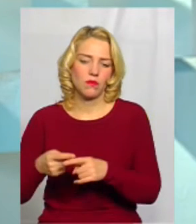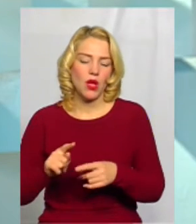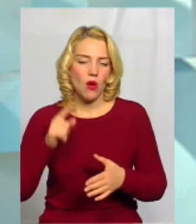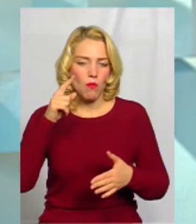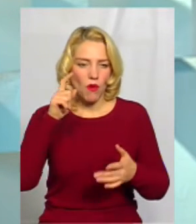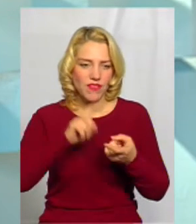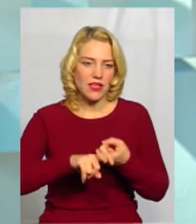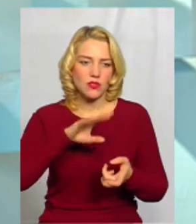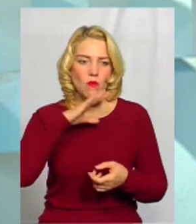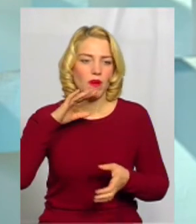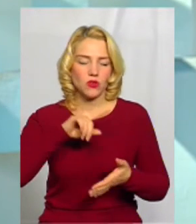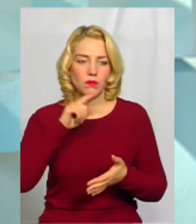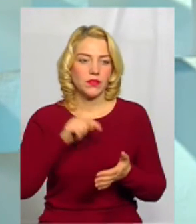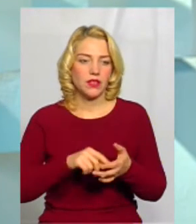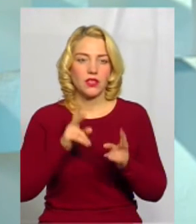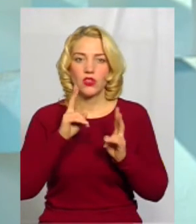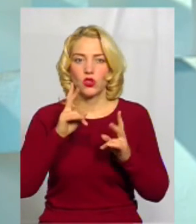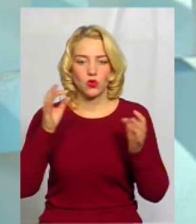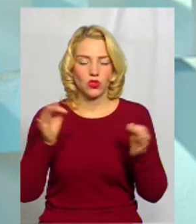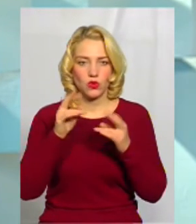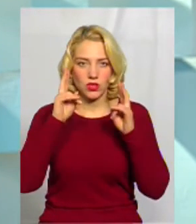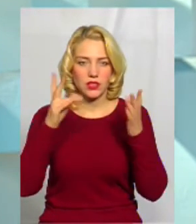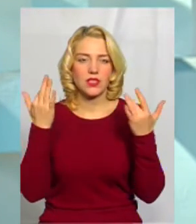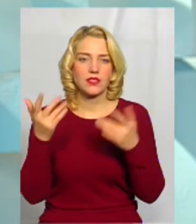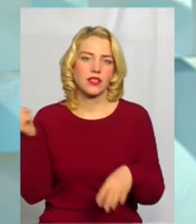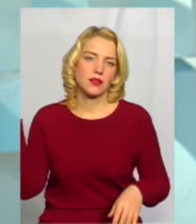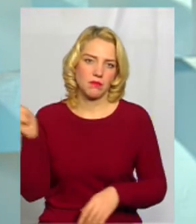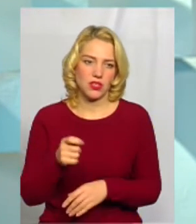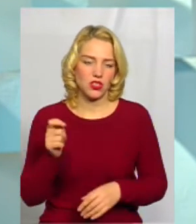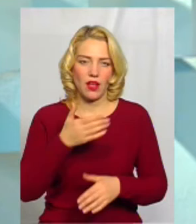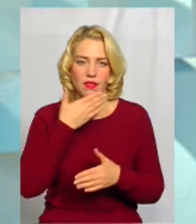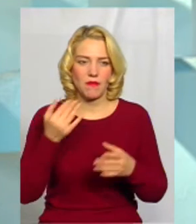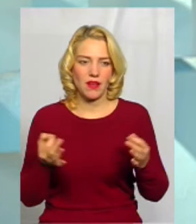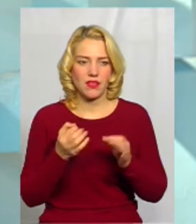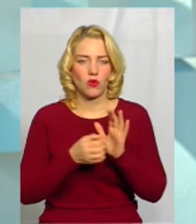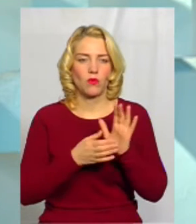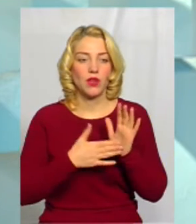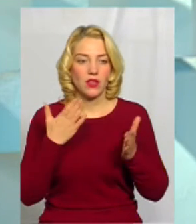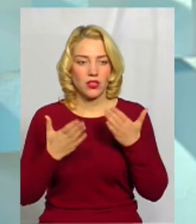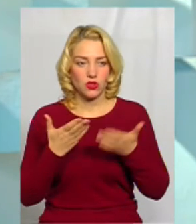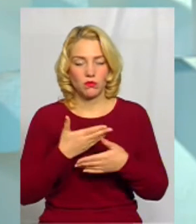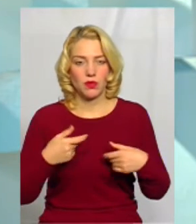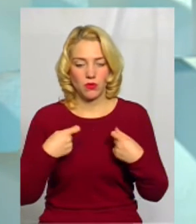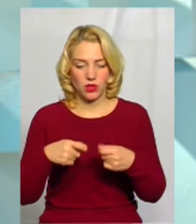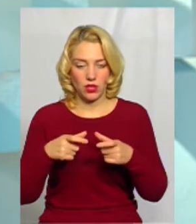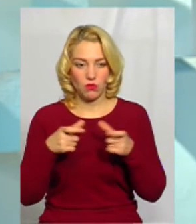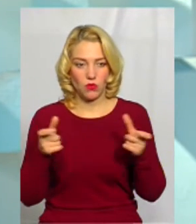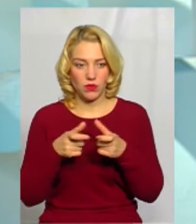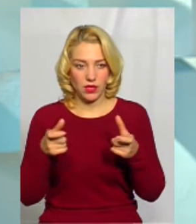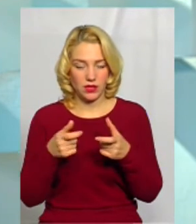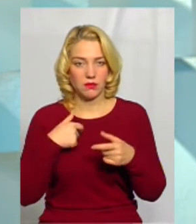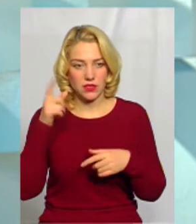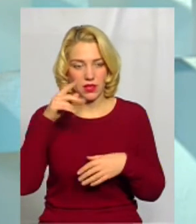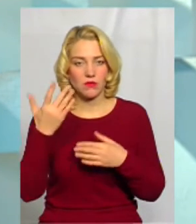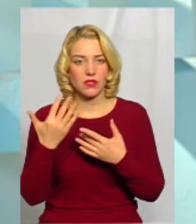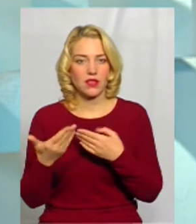питань, починаючи, ніхто не знає, скільки їх приїжджає, по-перше, немає ніякого обліку, якщо ми продаємо квитки і ми знаємо, скільки в нас відвідувачів,